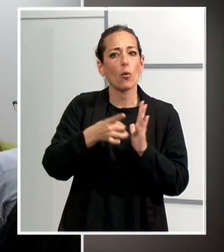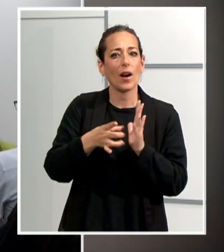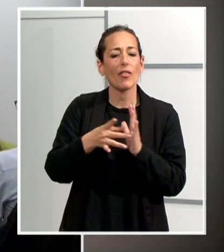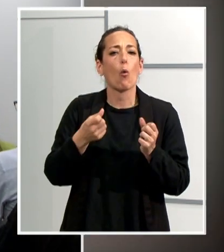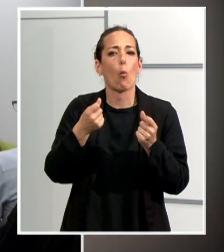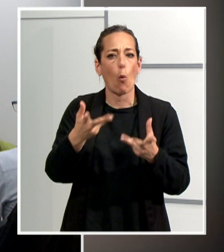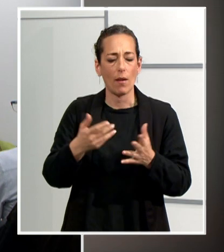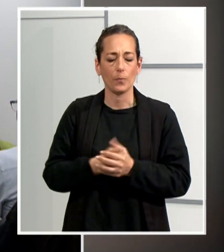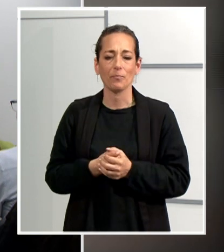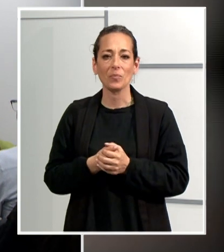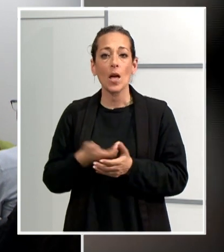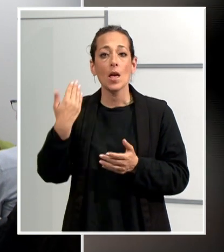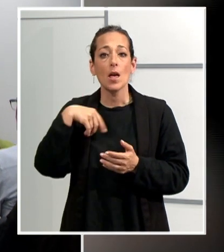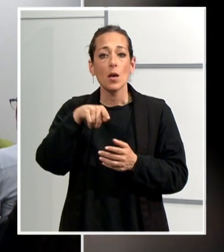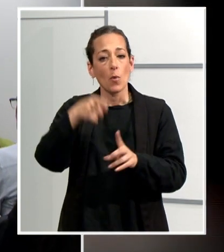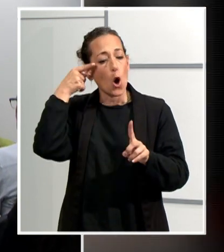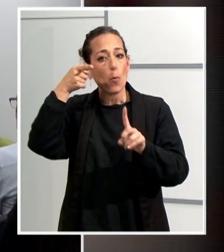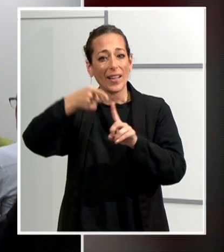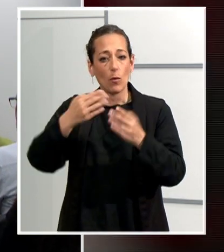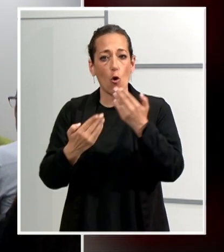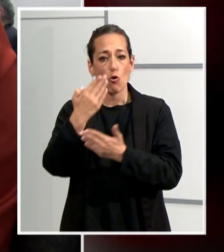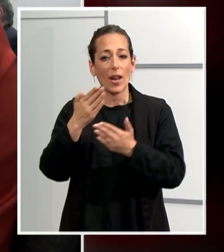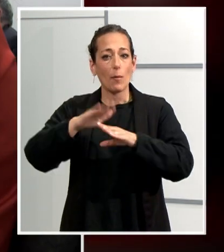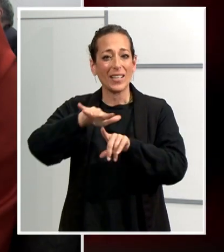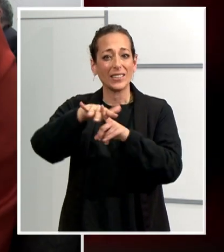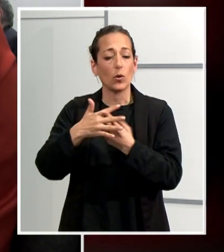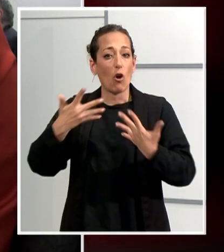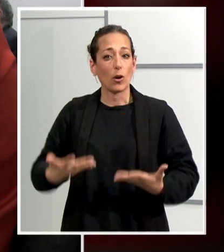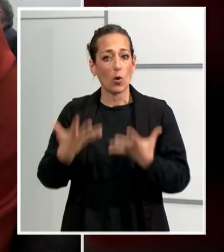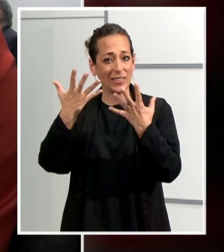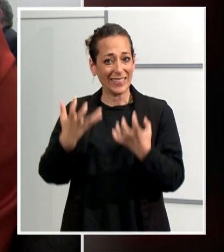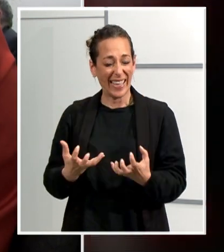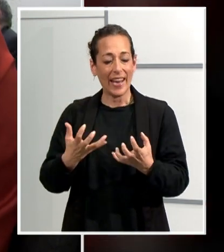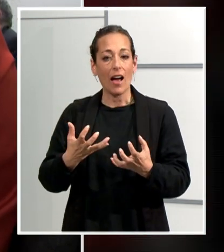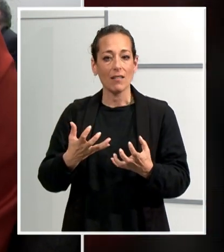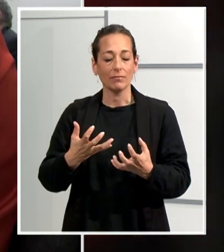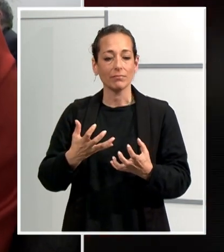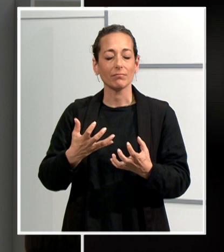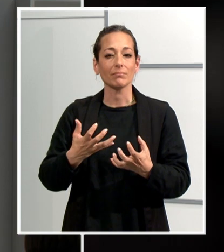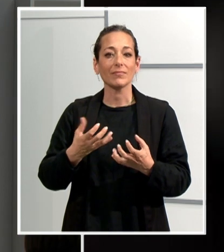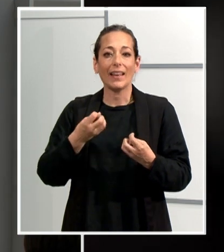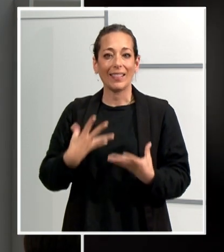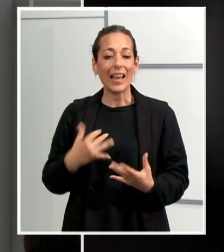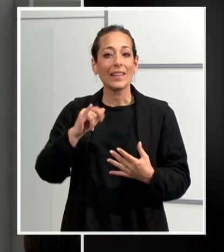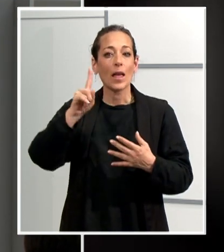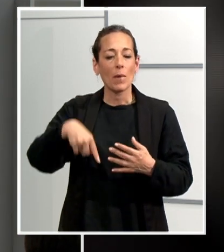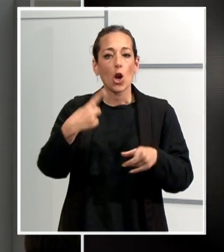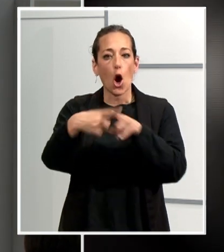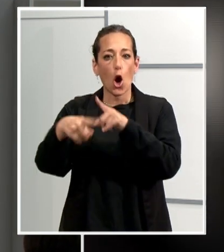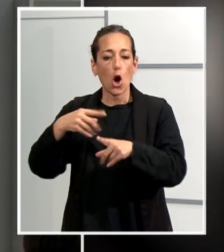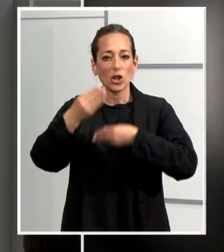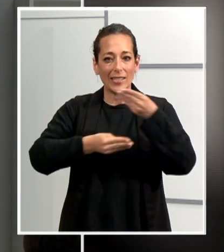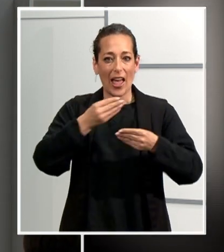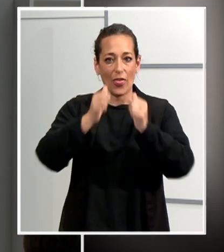voluntat d'aquesta jornada és explicar la situació actual de la Saquera, les accions que s'estan portant a terme per parar de l'Ajuntament i d'aigua i compartir